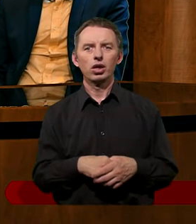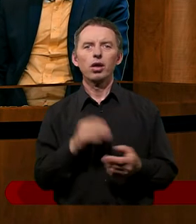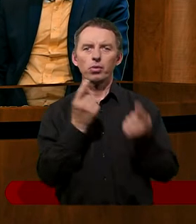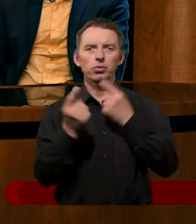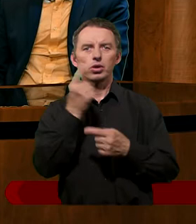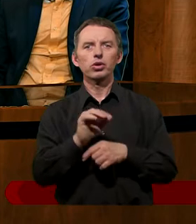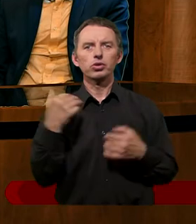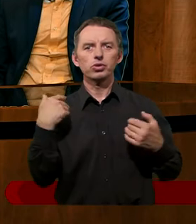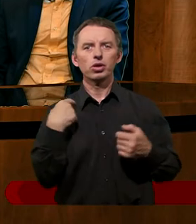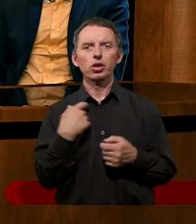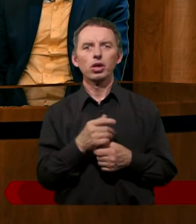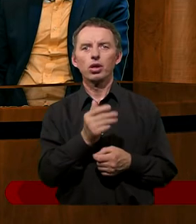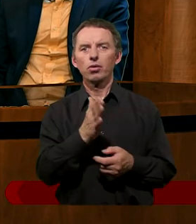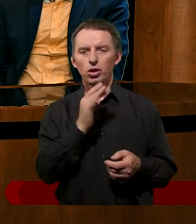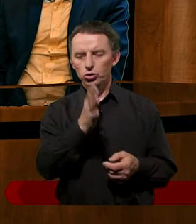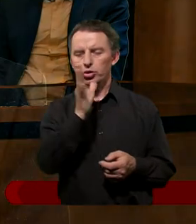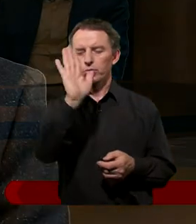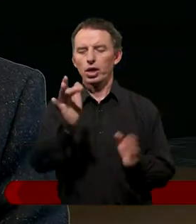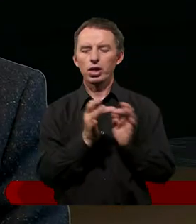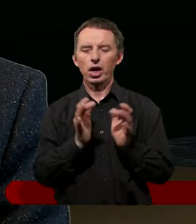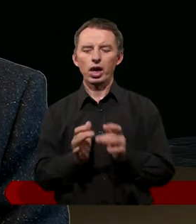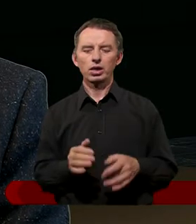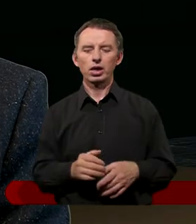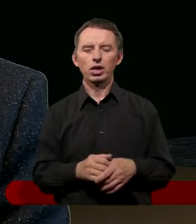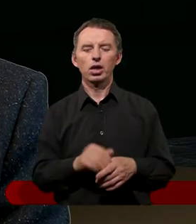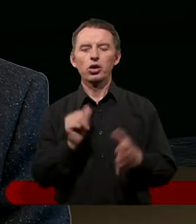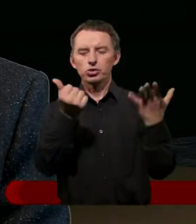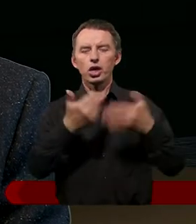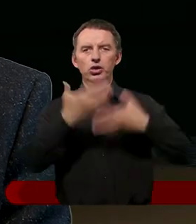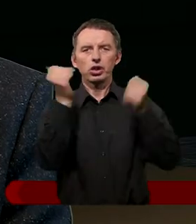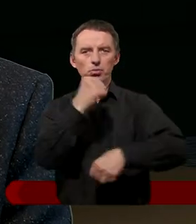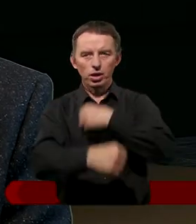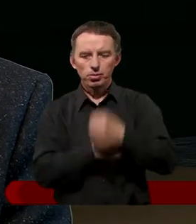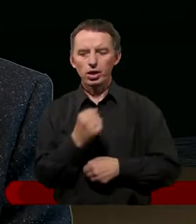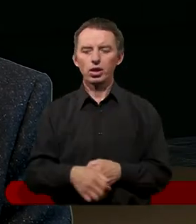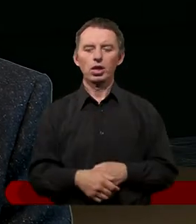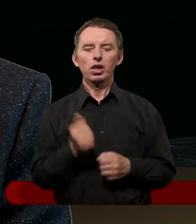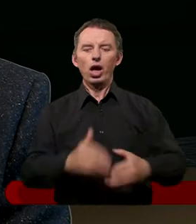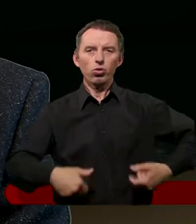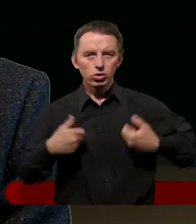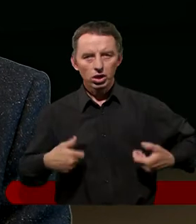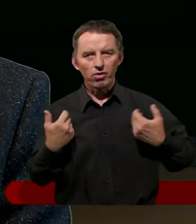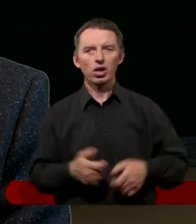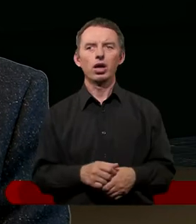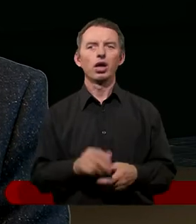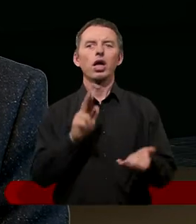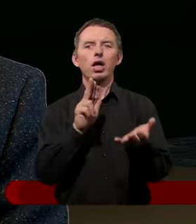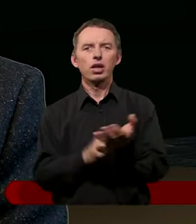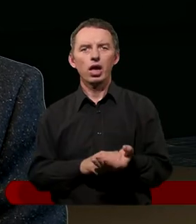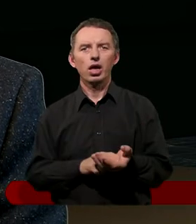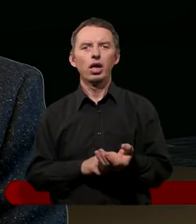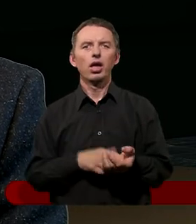pomyślałem, przecież ci Żydzi mieli rację. Sześć dni masz na pracę, na uzdrawianie, na